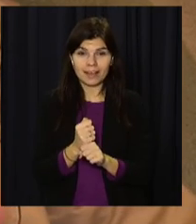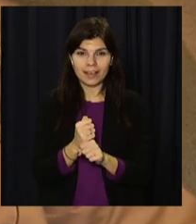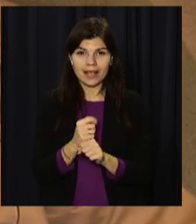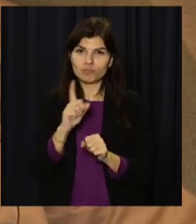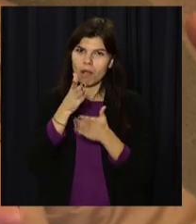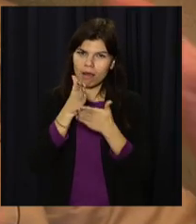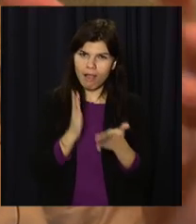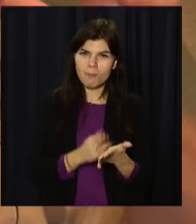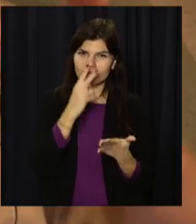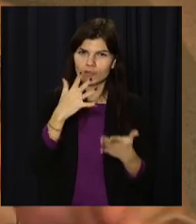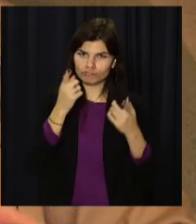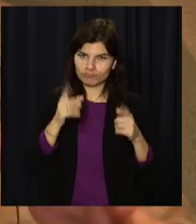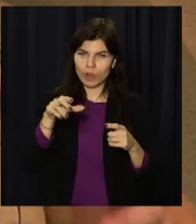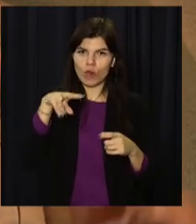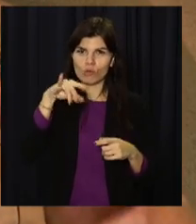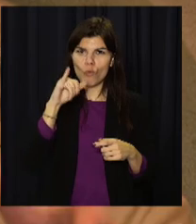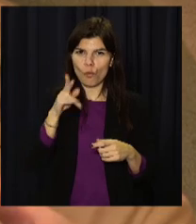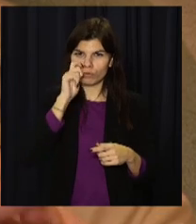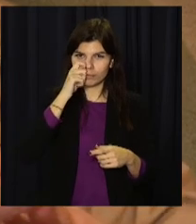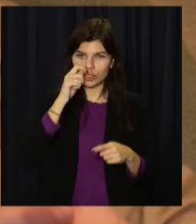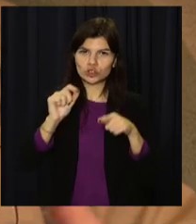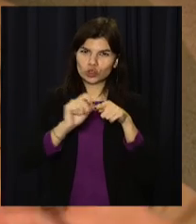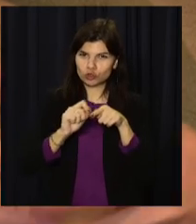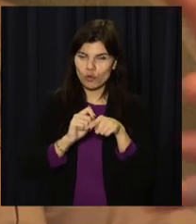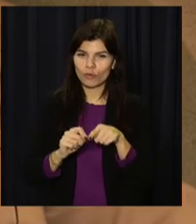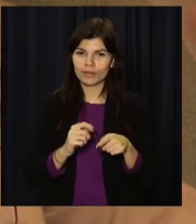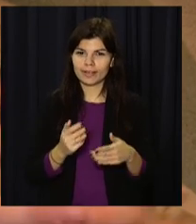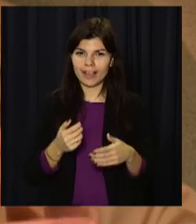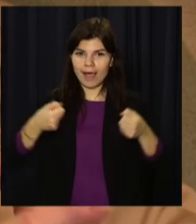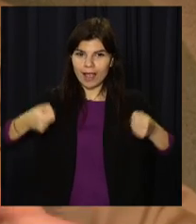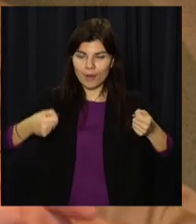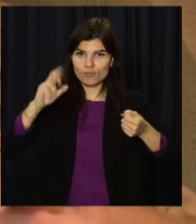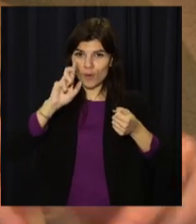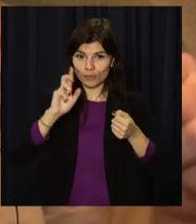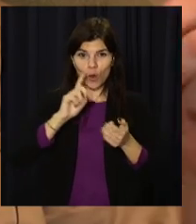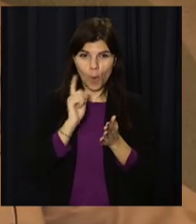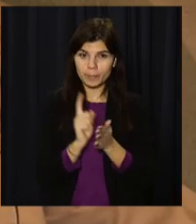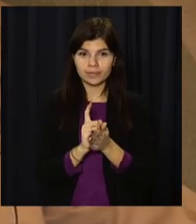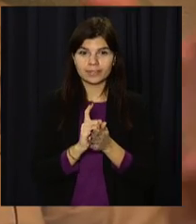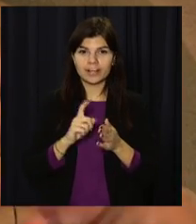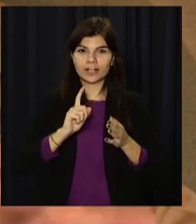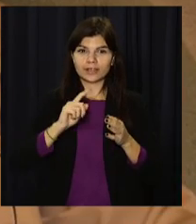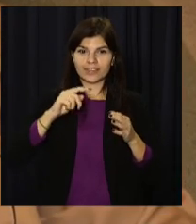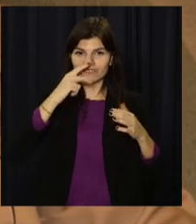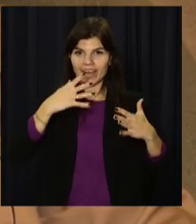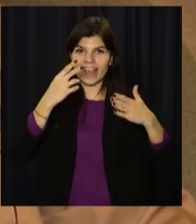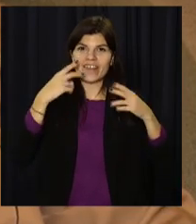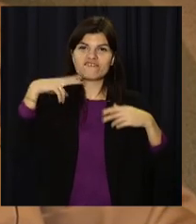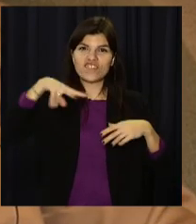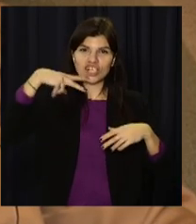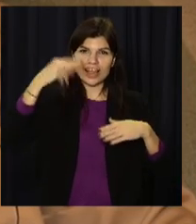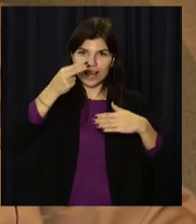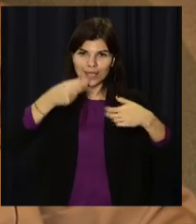хліб лежав, лук лежав, чеснок, кастрюля з борщом, вишенки, щоб були нарисовані.